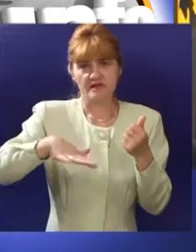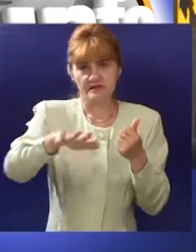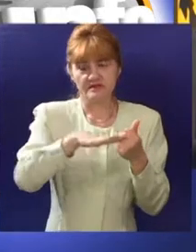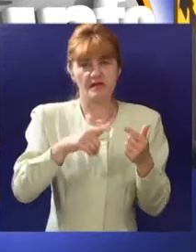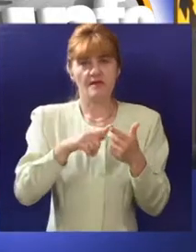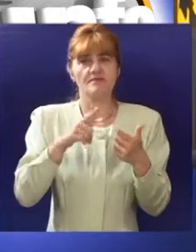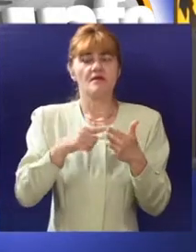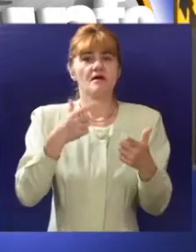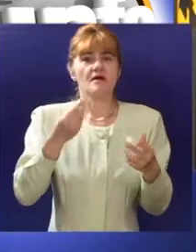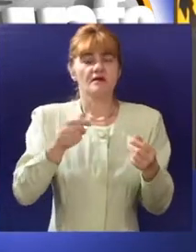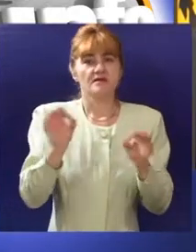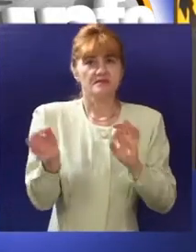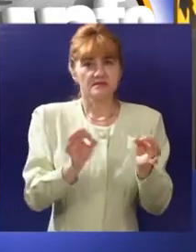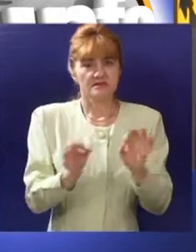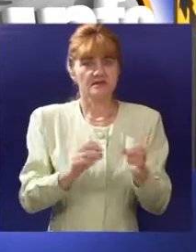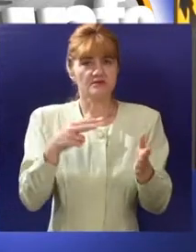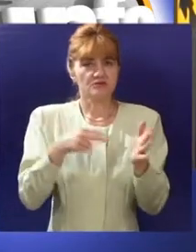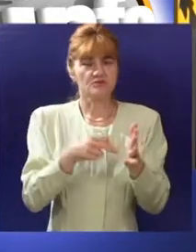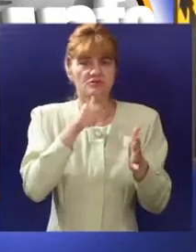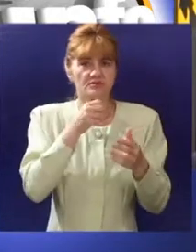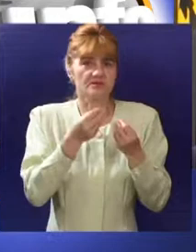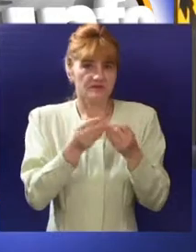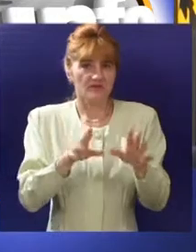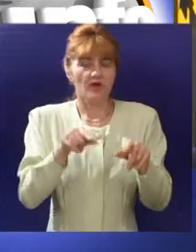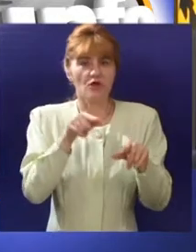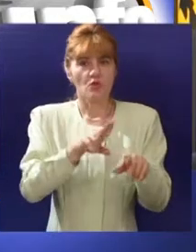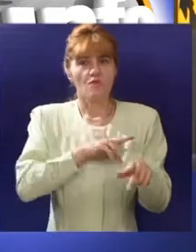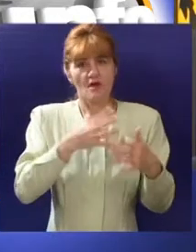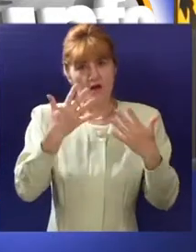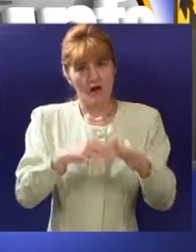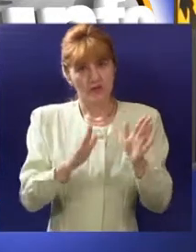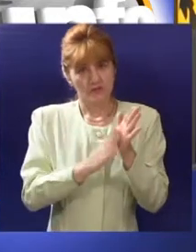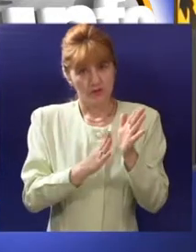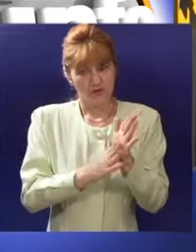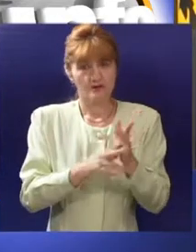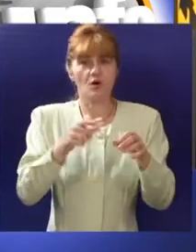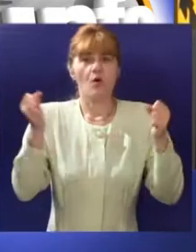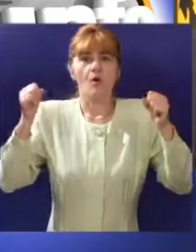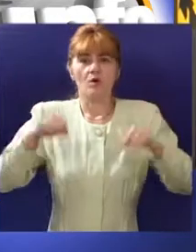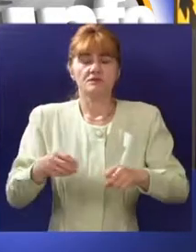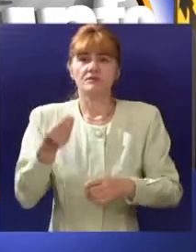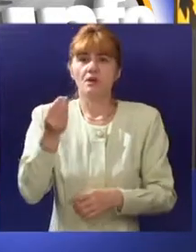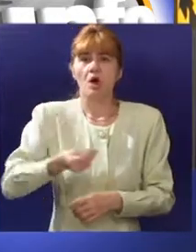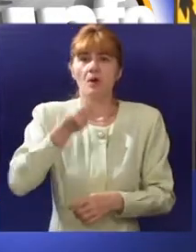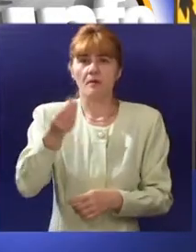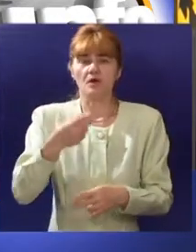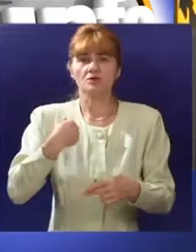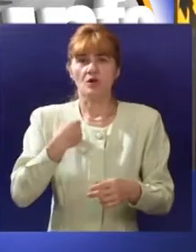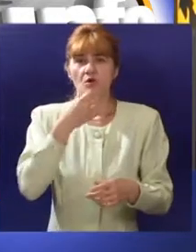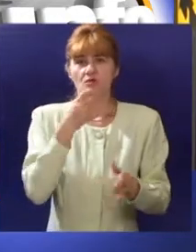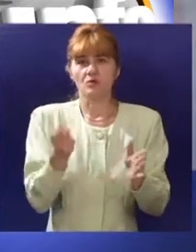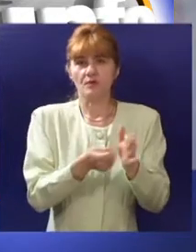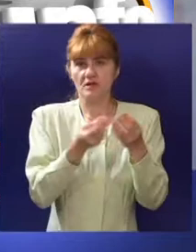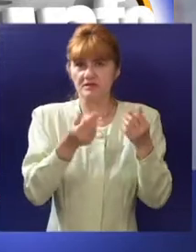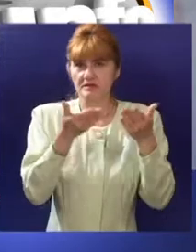zemljišta, određene nakne, zavređivane, zakorišćene zemljišta, koliko su, tako da možemo da kažem jednu mnogo ozbiljniju priču da uputimo